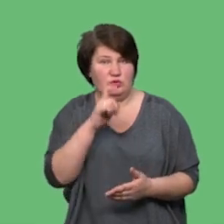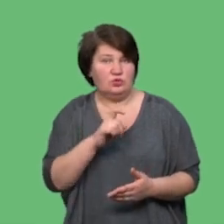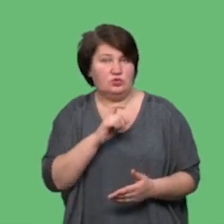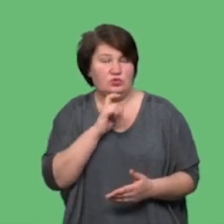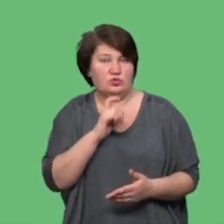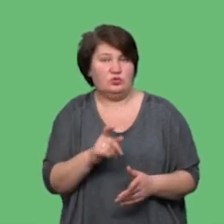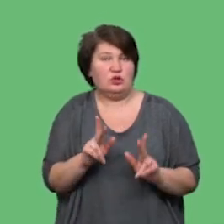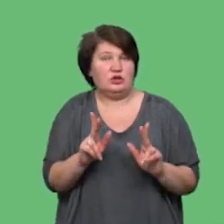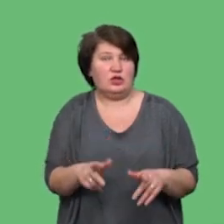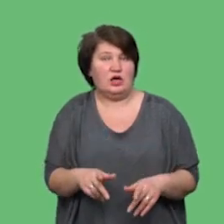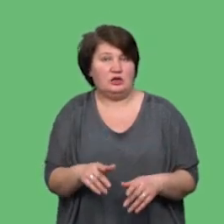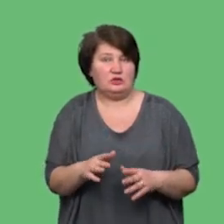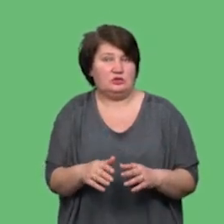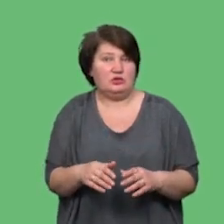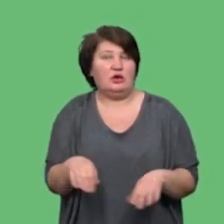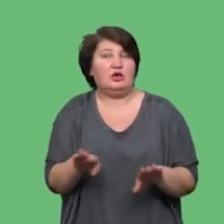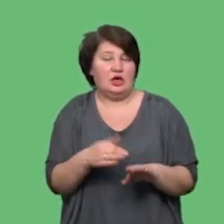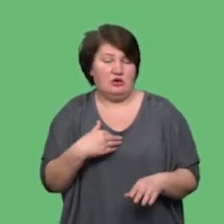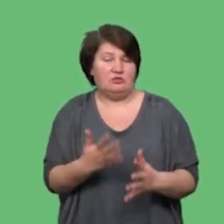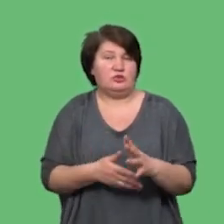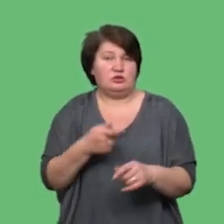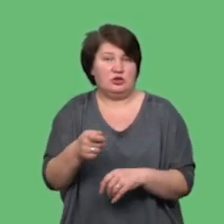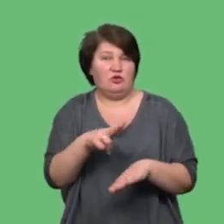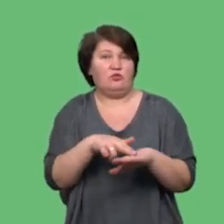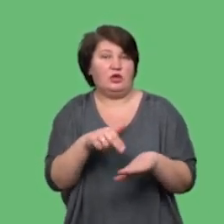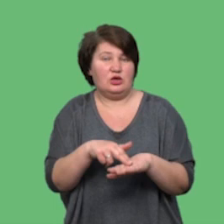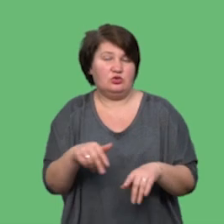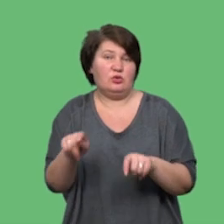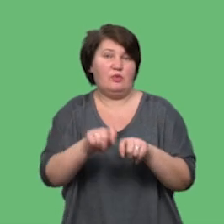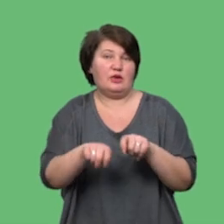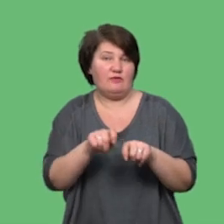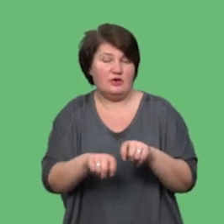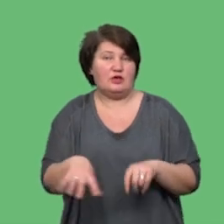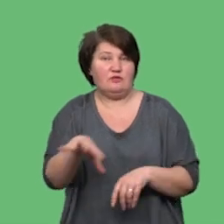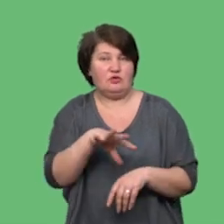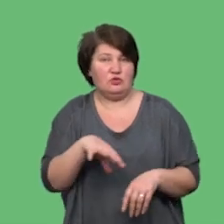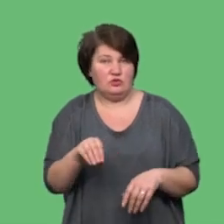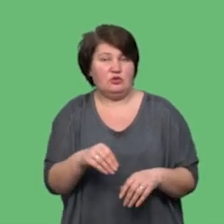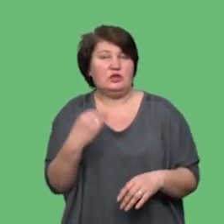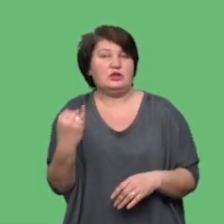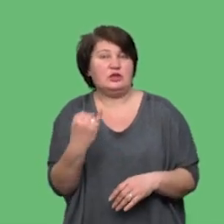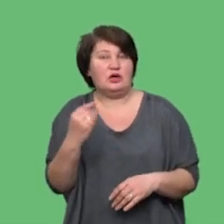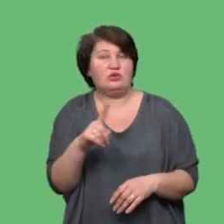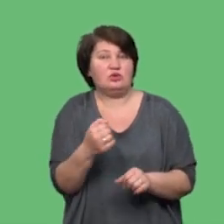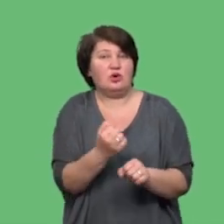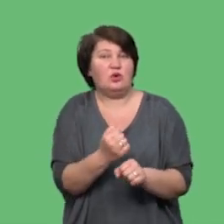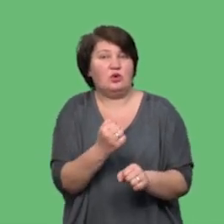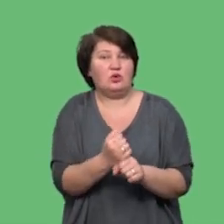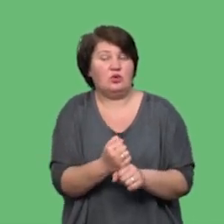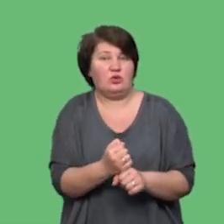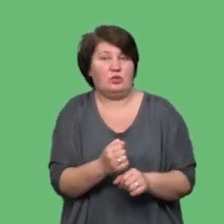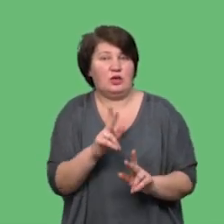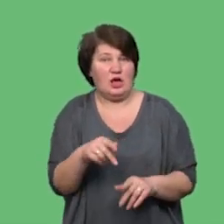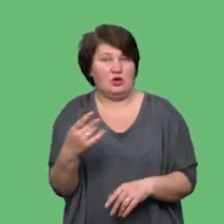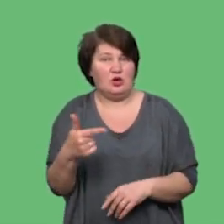власне, подав заяву в міліцію на них, просто щоб перевірили там. Таку загальну заяву, просто цікаво, що вони роблять, чому риють, як громадянин